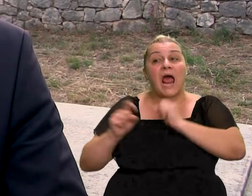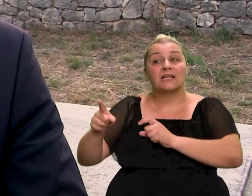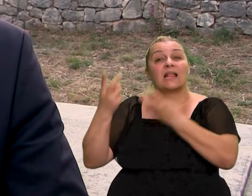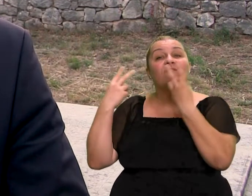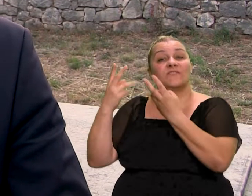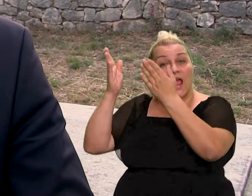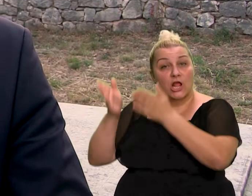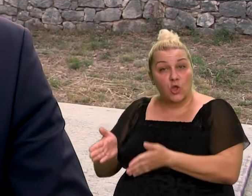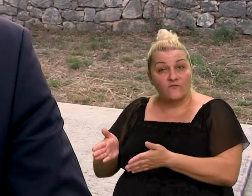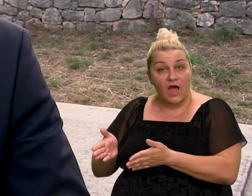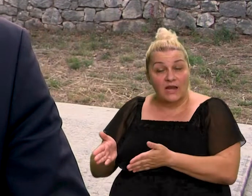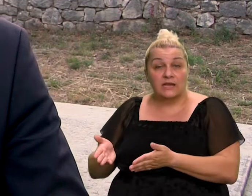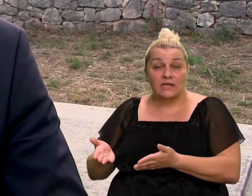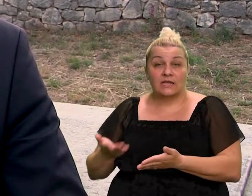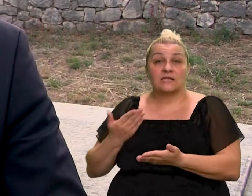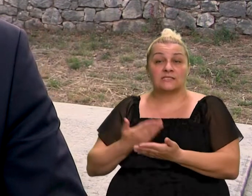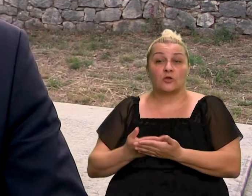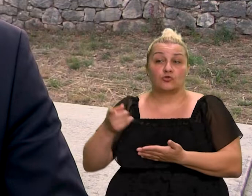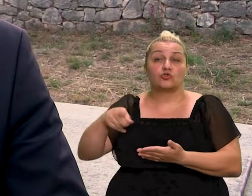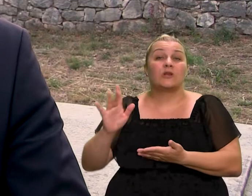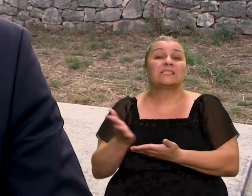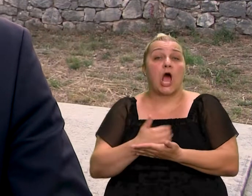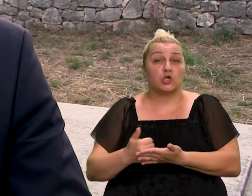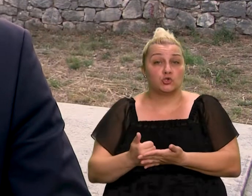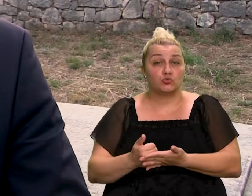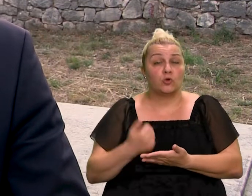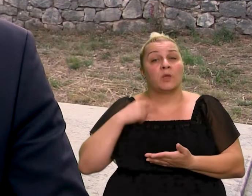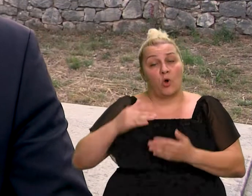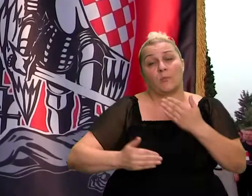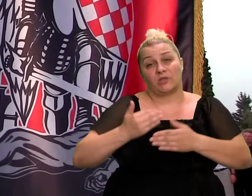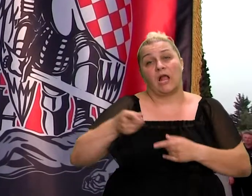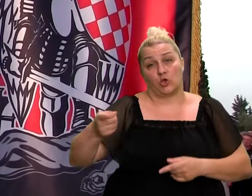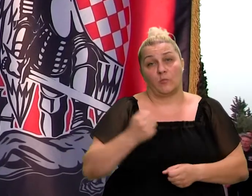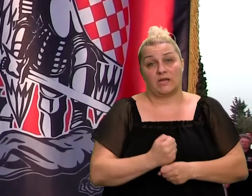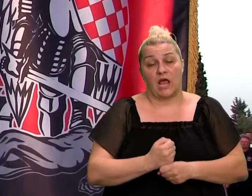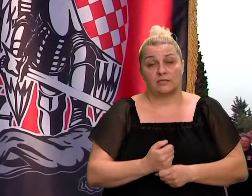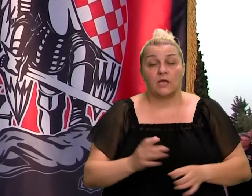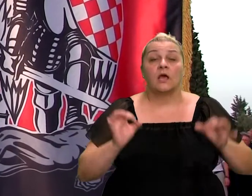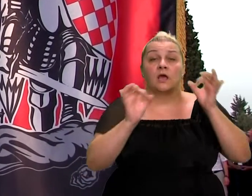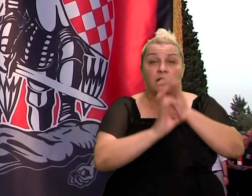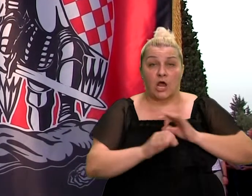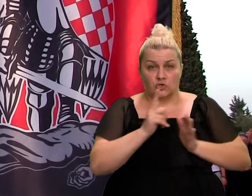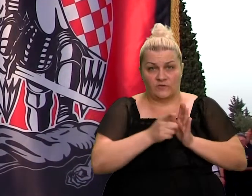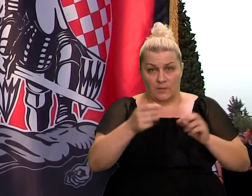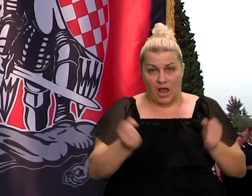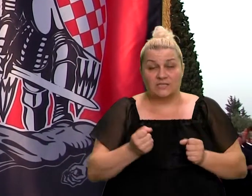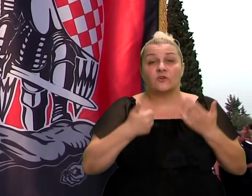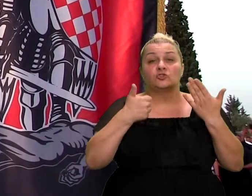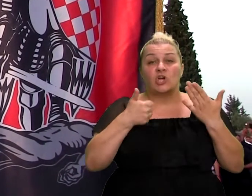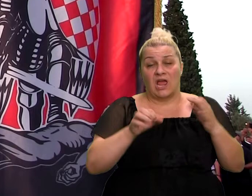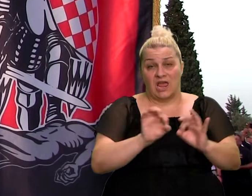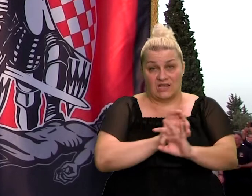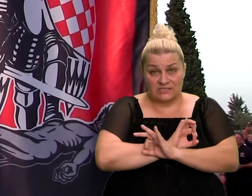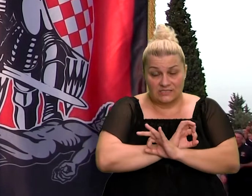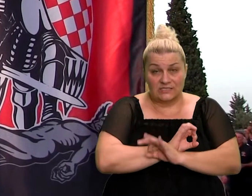vrednovani na način kako oni to zaslužuju. Na tome moramo i nadalje raditi. Nažalost u ovoj akciji šest je hrvatski branite položile